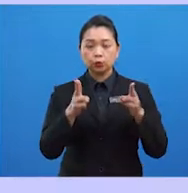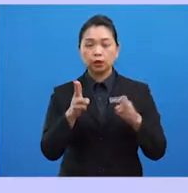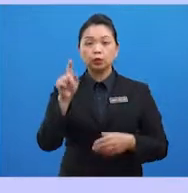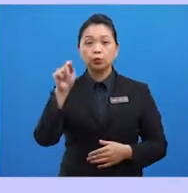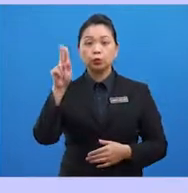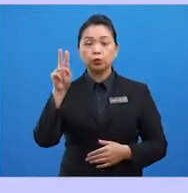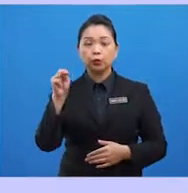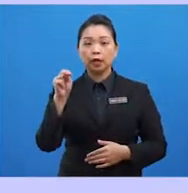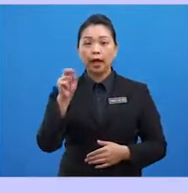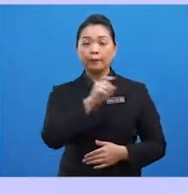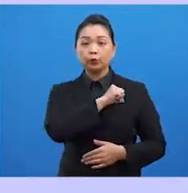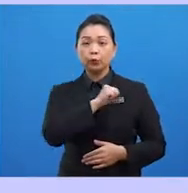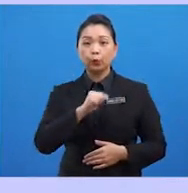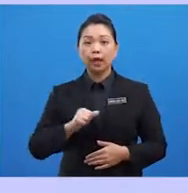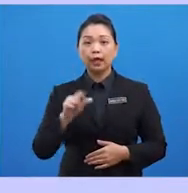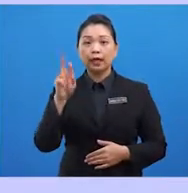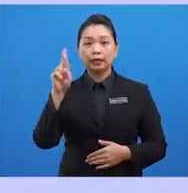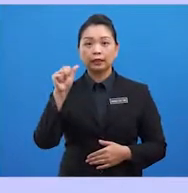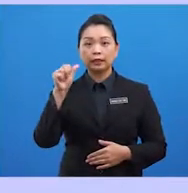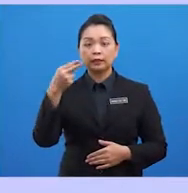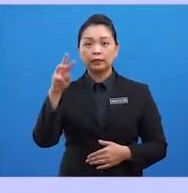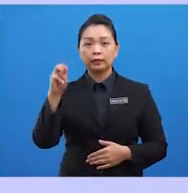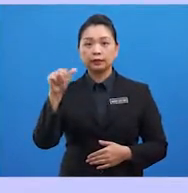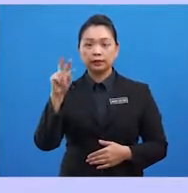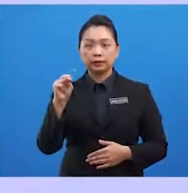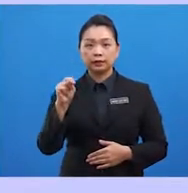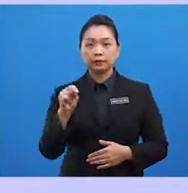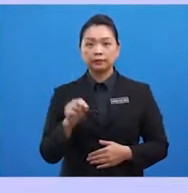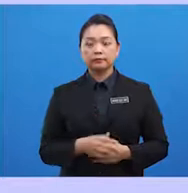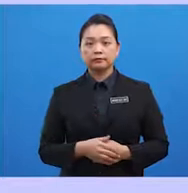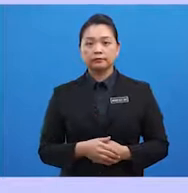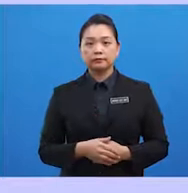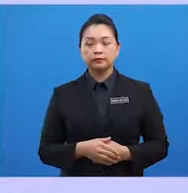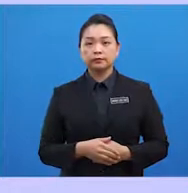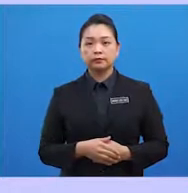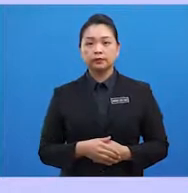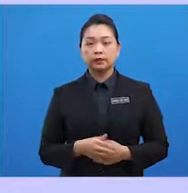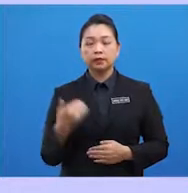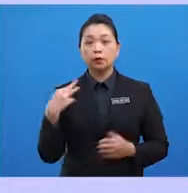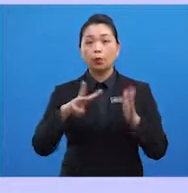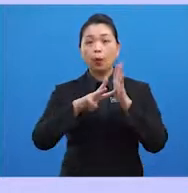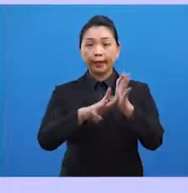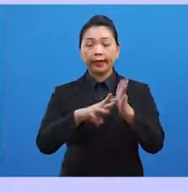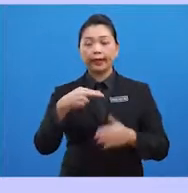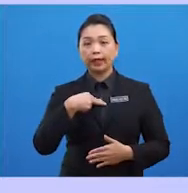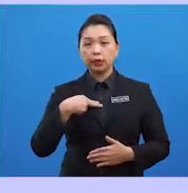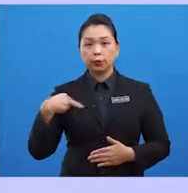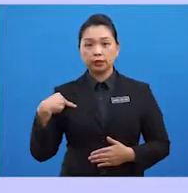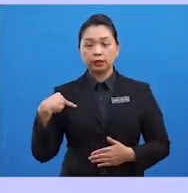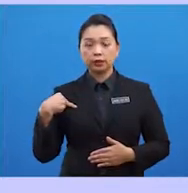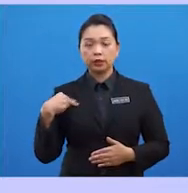Rahman mewakili Malaysia, Presiden Soekarno mewakili Indonesia dan